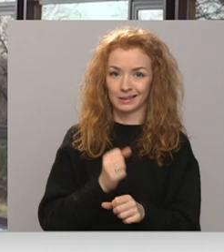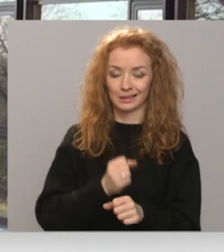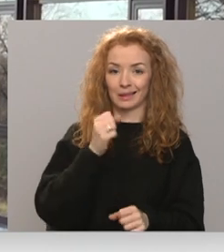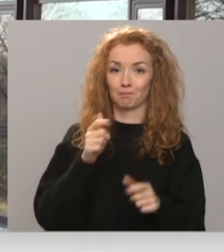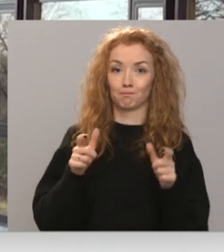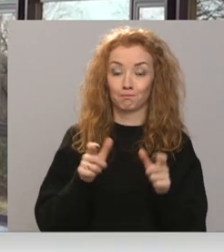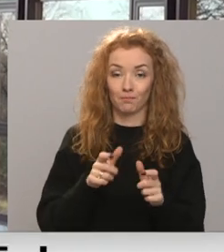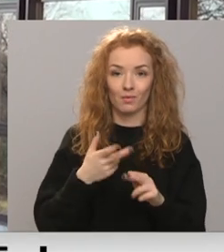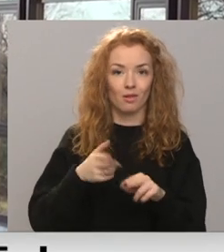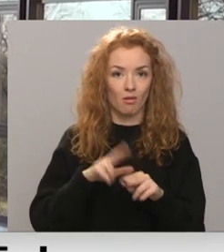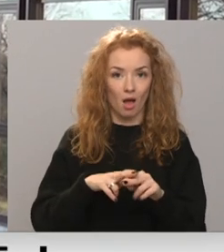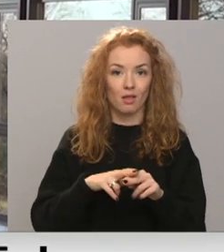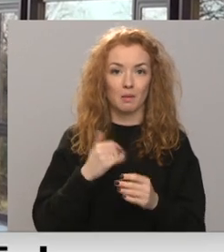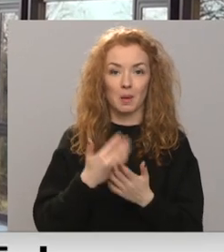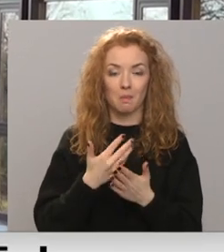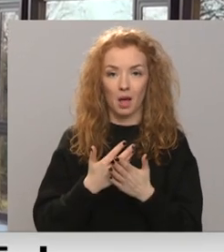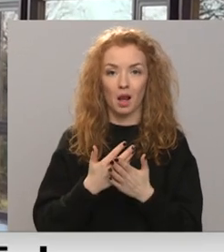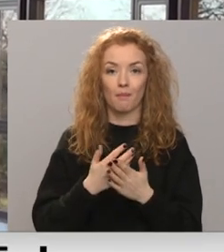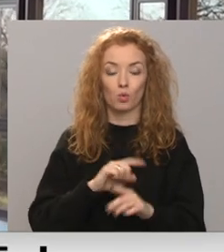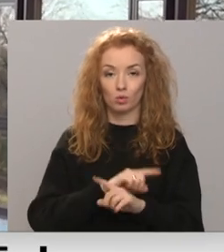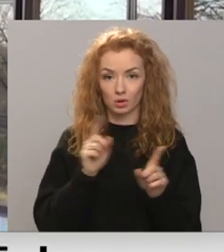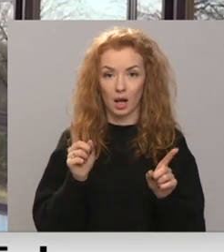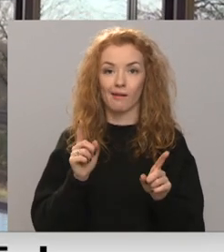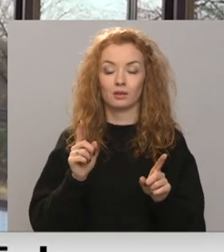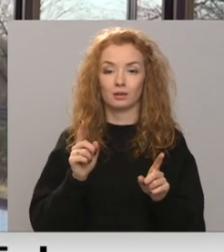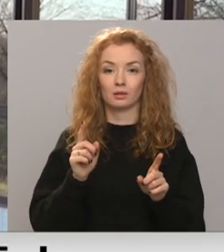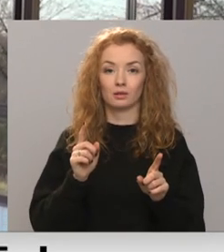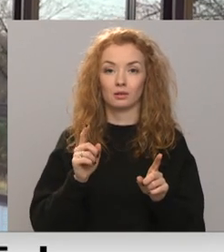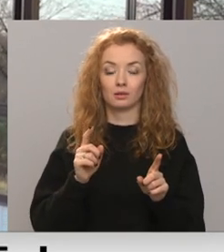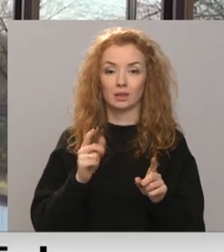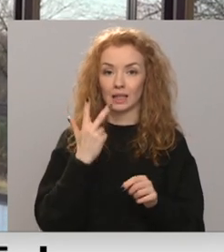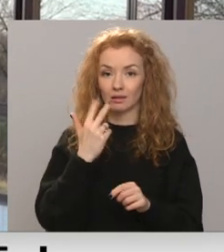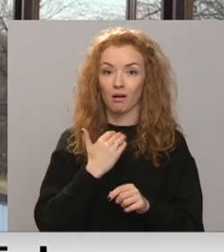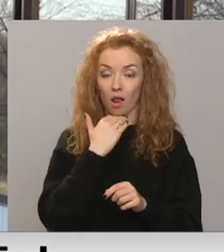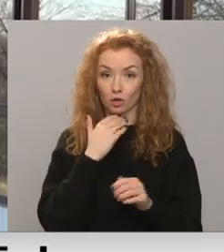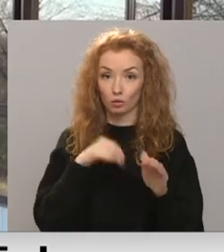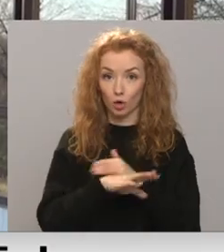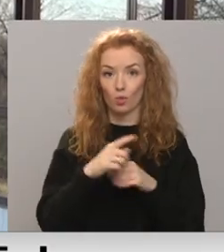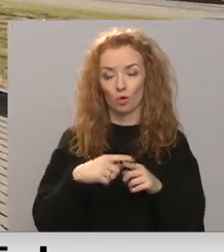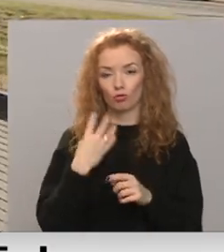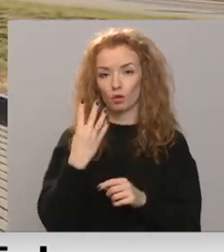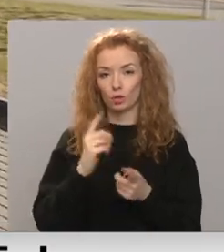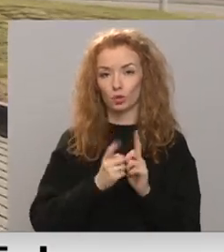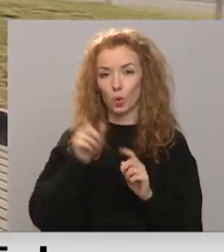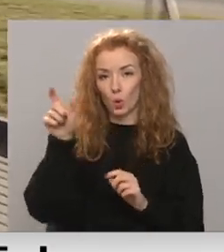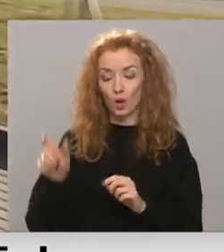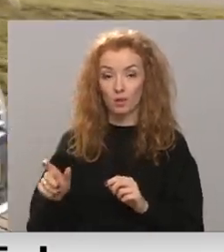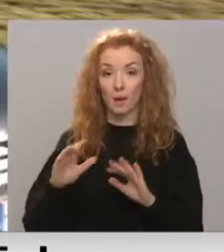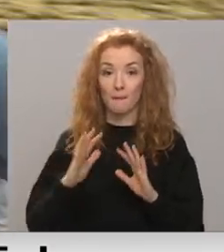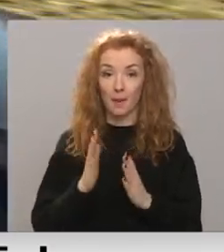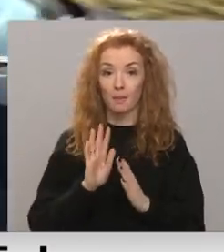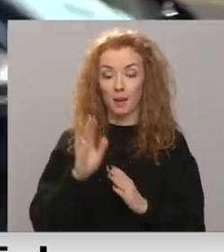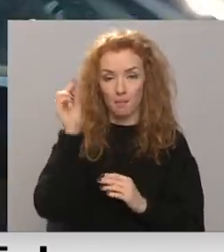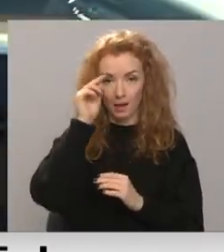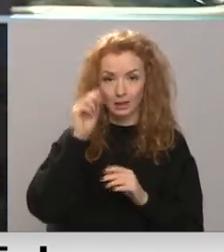ja tāds notiktu darba nedēļā, tad mums uzreiz iet atālināti trīs klases un četri skolotā. Tikmēr pie mācību